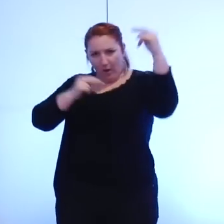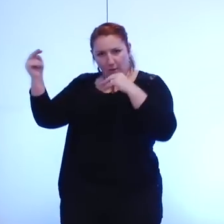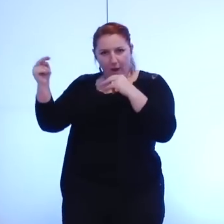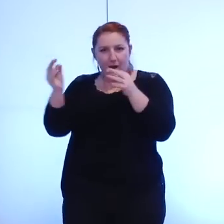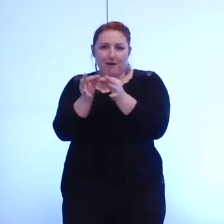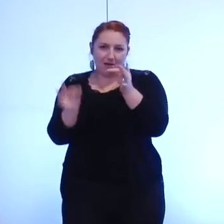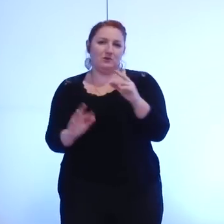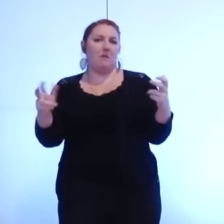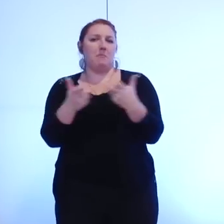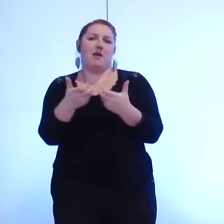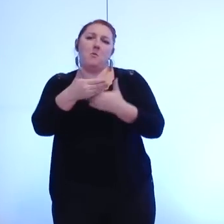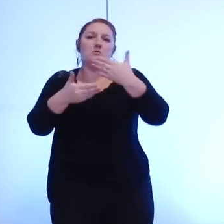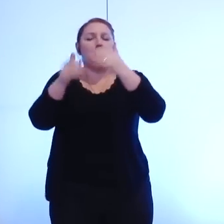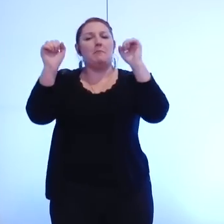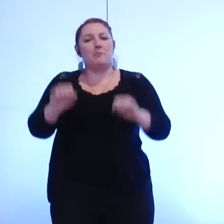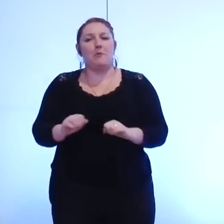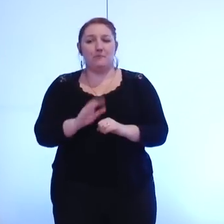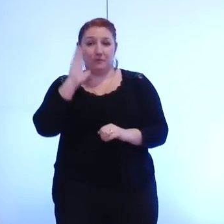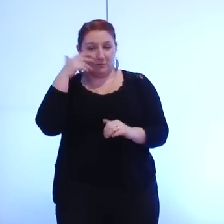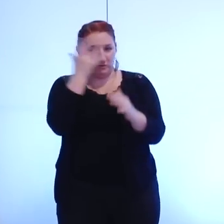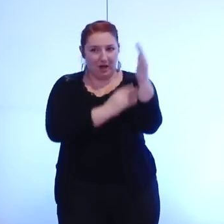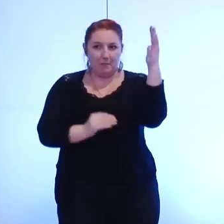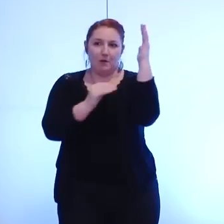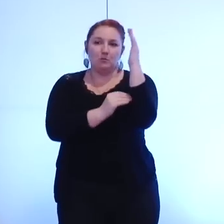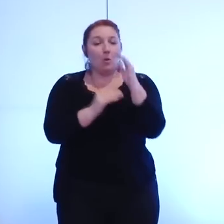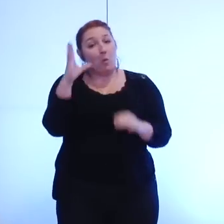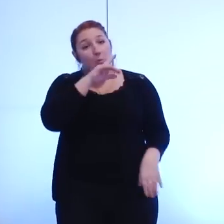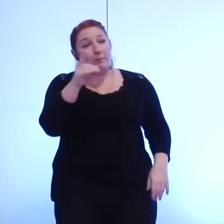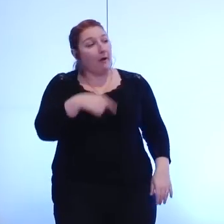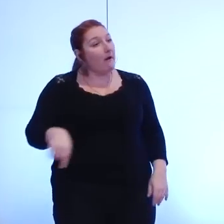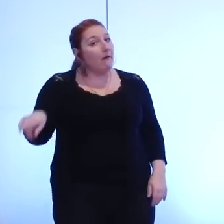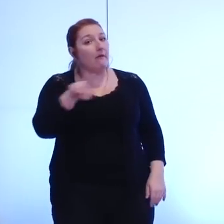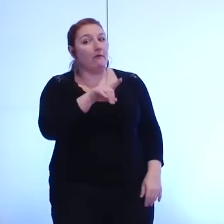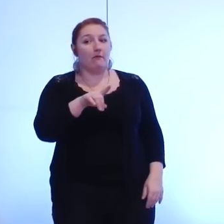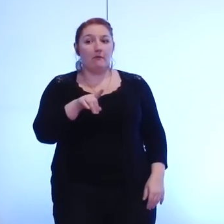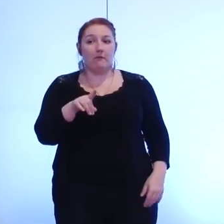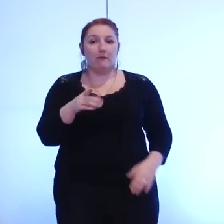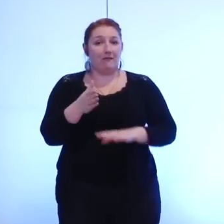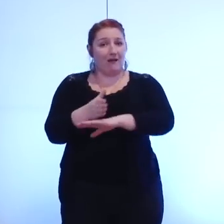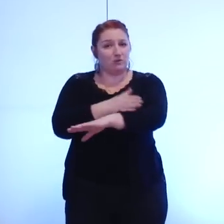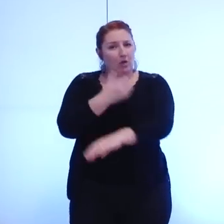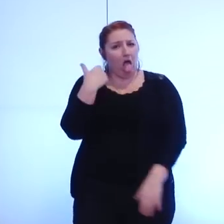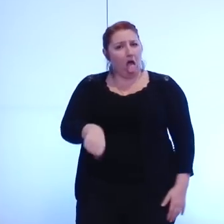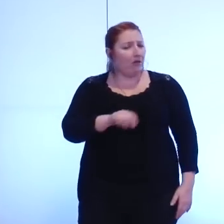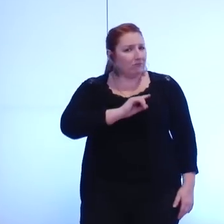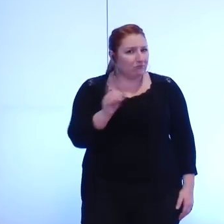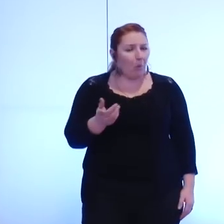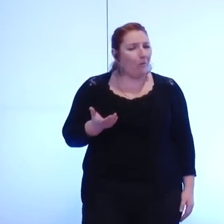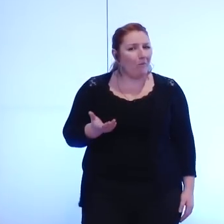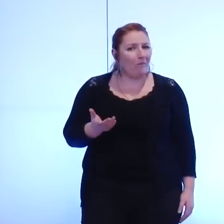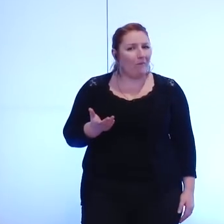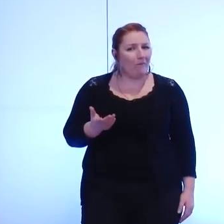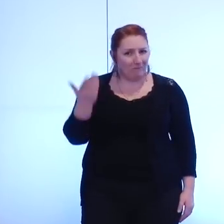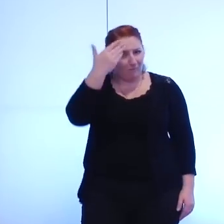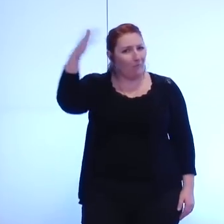bien et c'est l'objet de notre amendement il ne quand même pas oublier que nous ne sommes pas les seuls actionnaires de